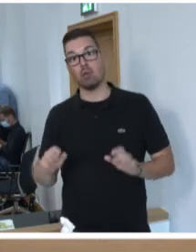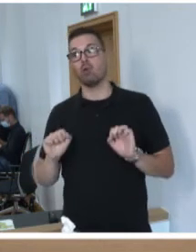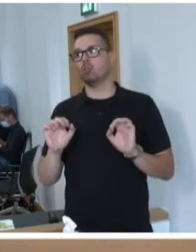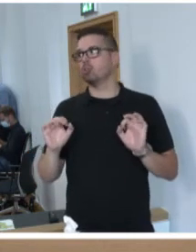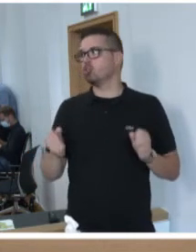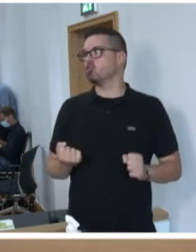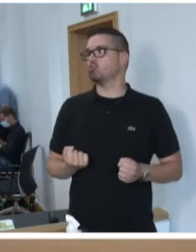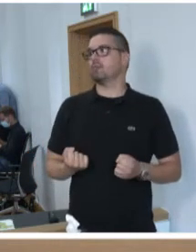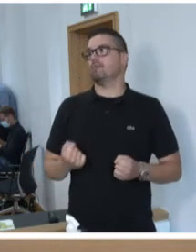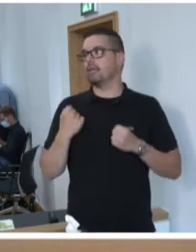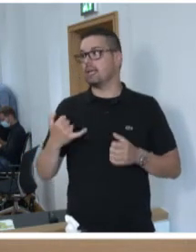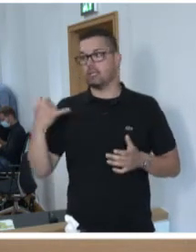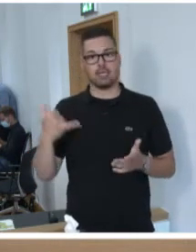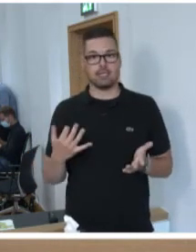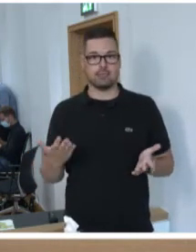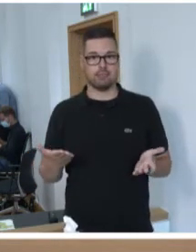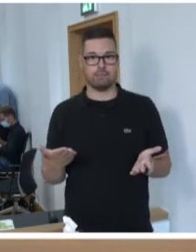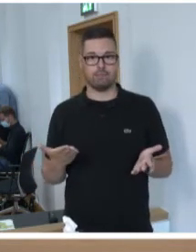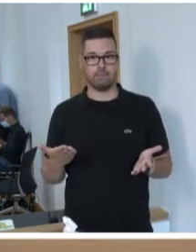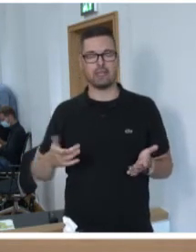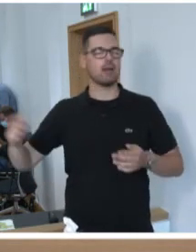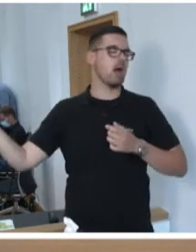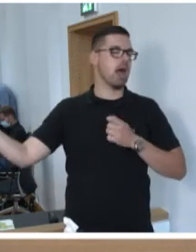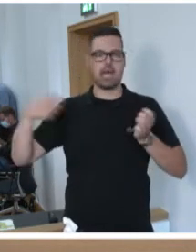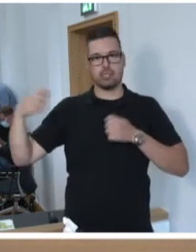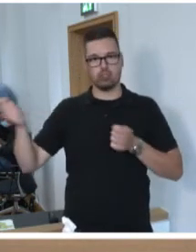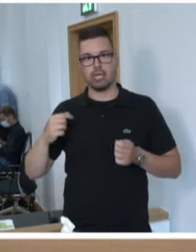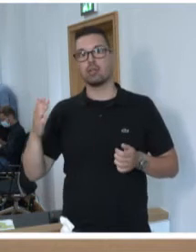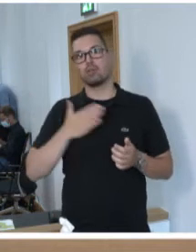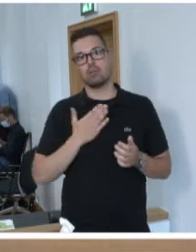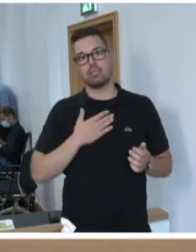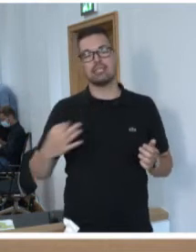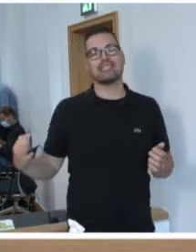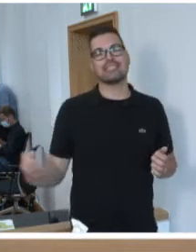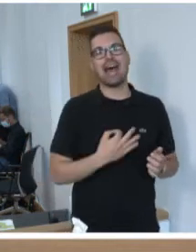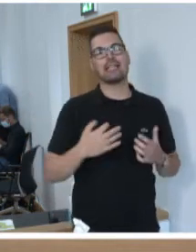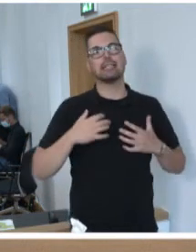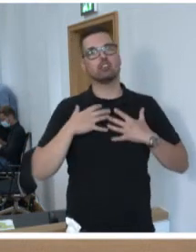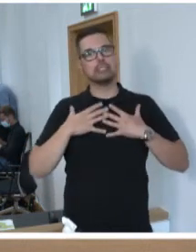hinzukommt, es sind Einschläge in unsere saarländische Seele.